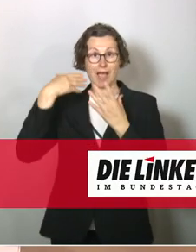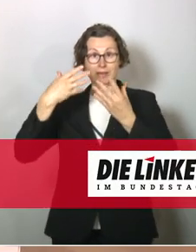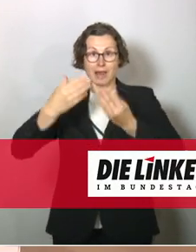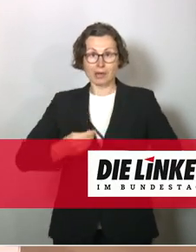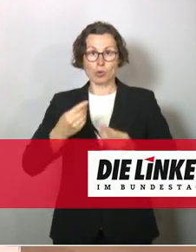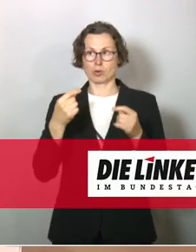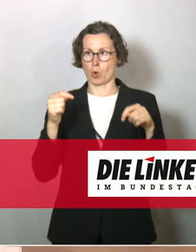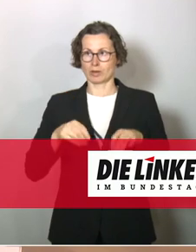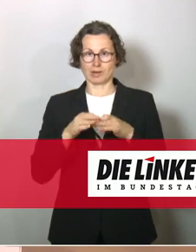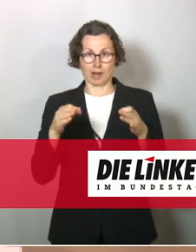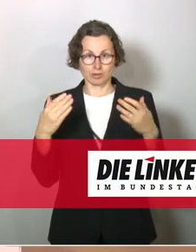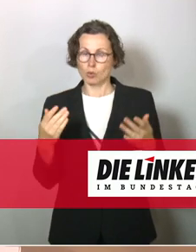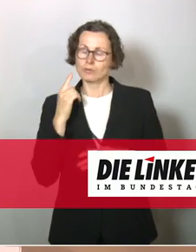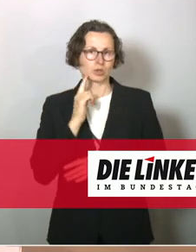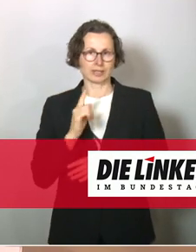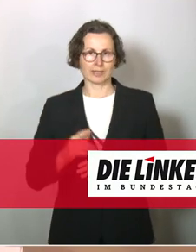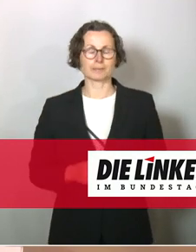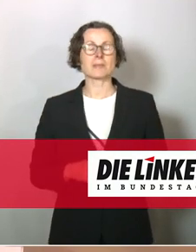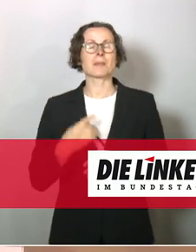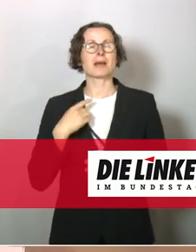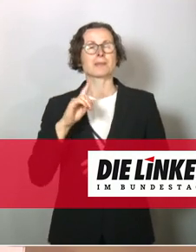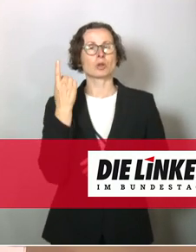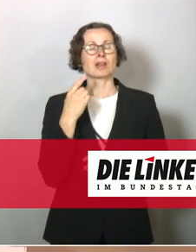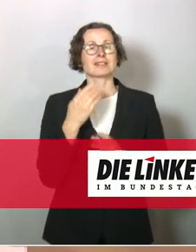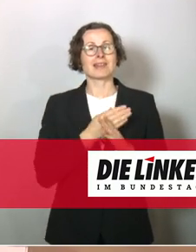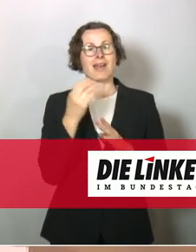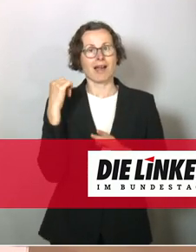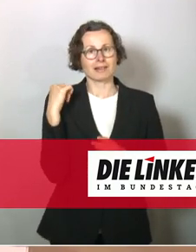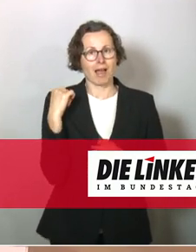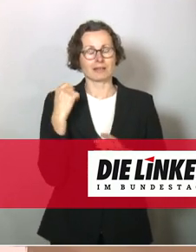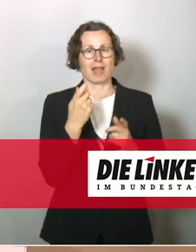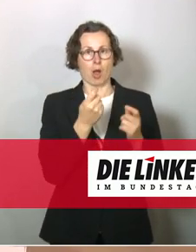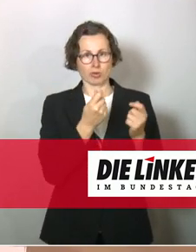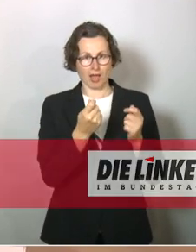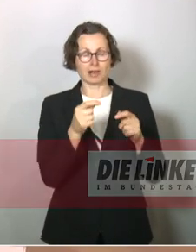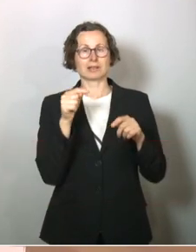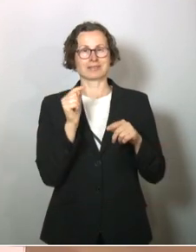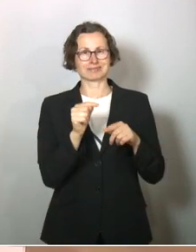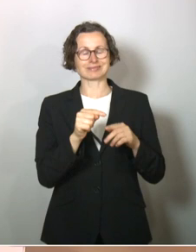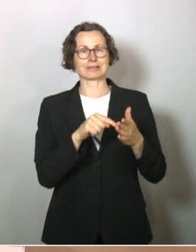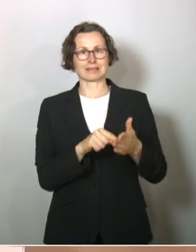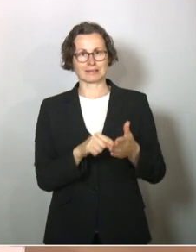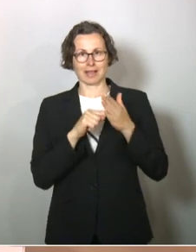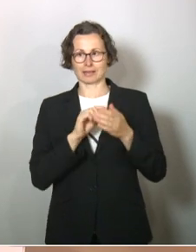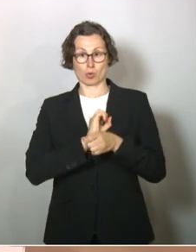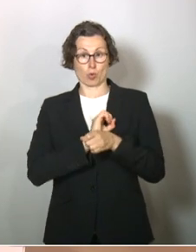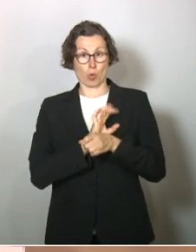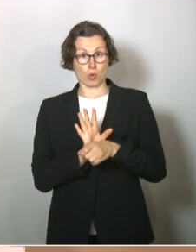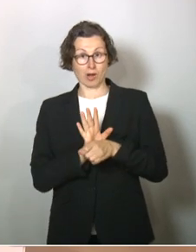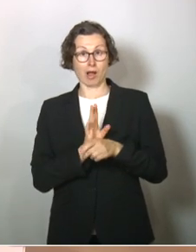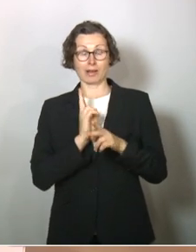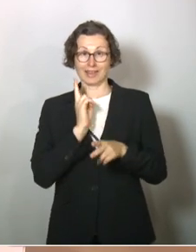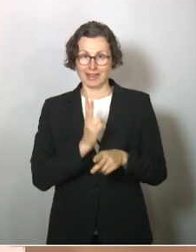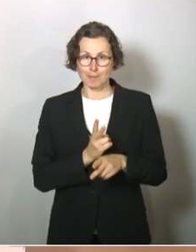geahnt. Aber insbesondere der Nachtragshaushalt spricht dafür oder zeigt, dass Corona immer noch